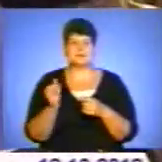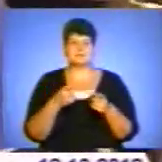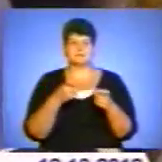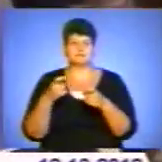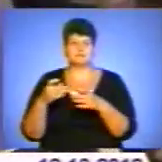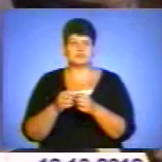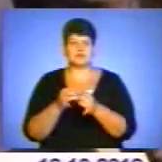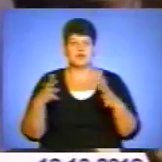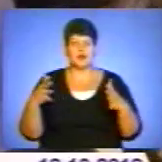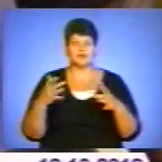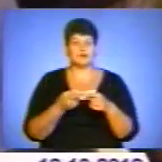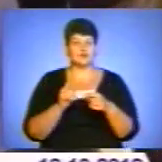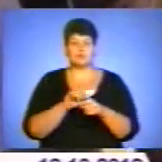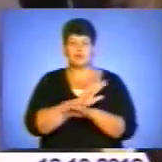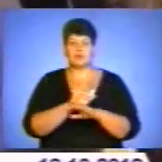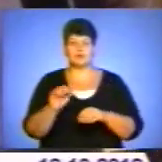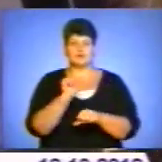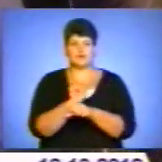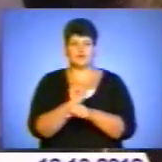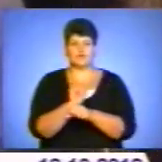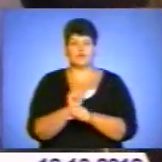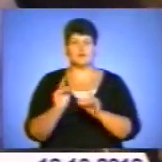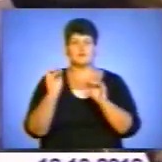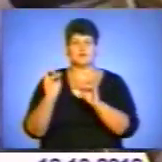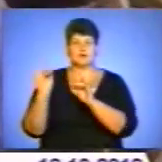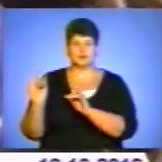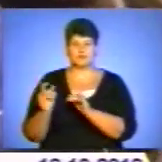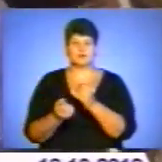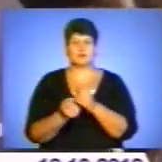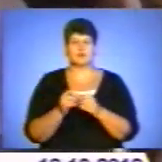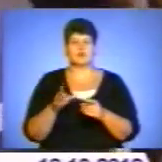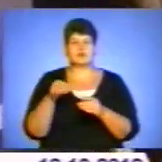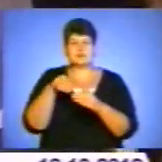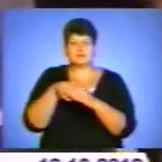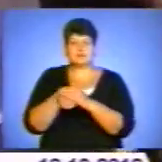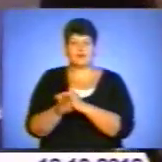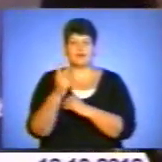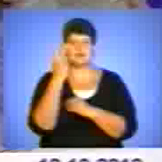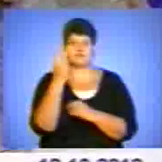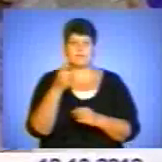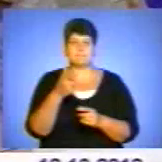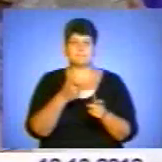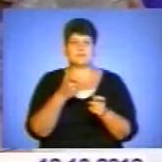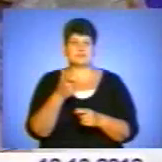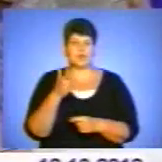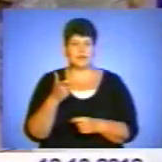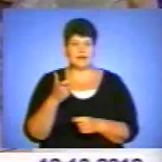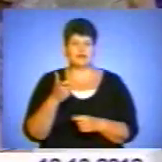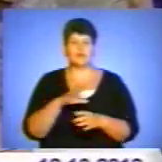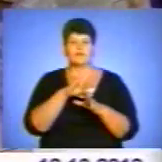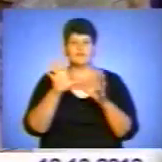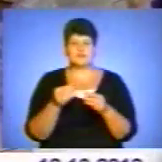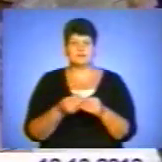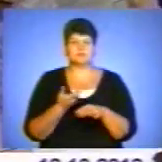На цьому несподіванки не завершилися. У салоні авто водій-порушник ретельно заховав два пістолети. Усі небезпечні